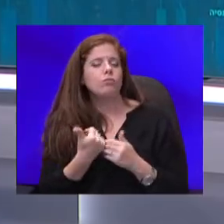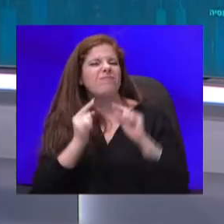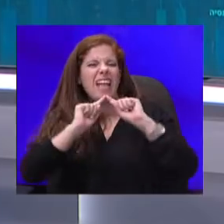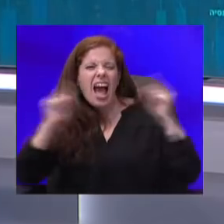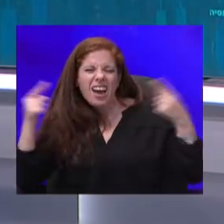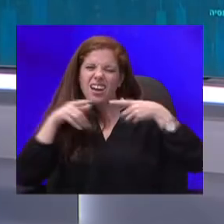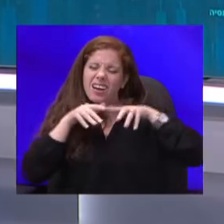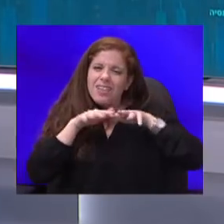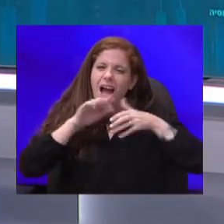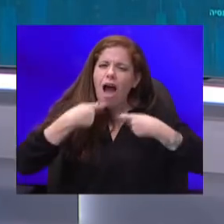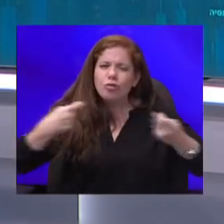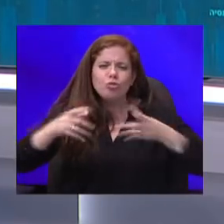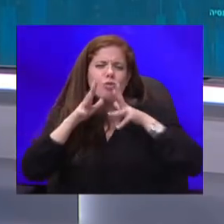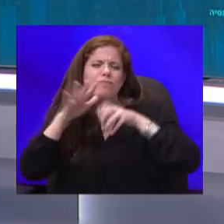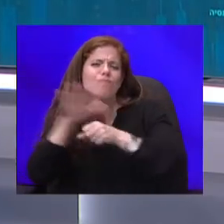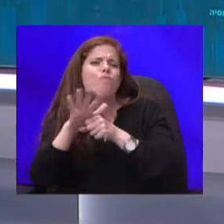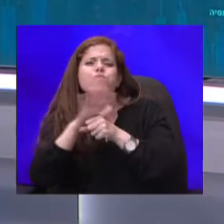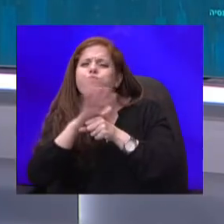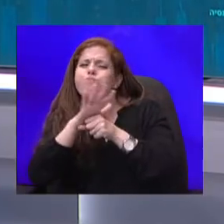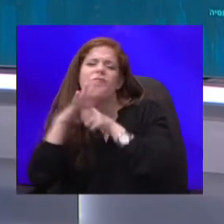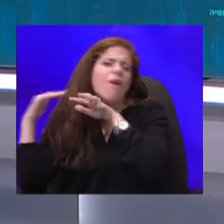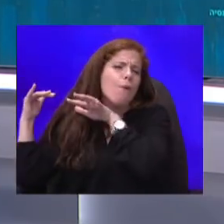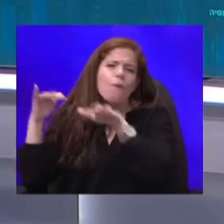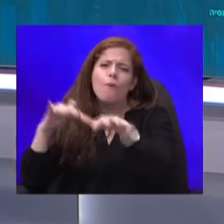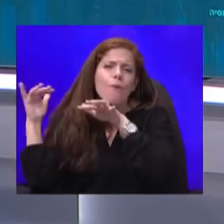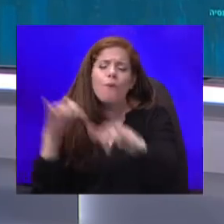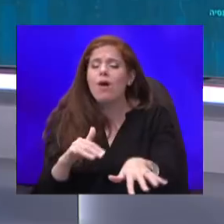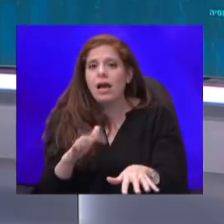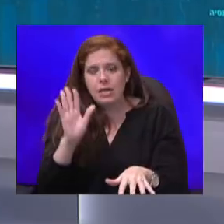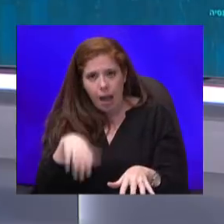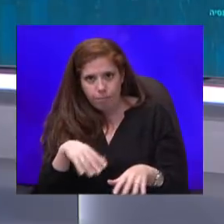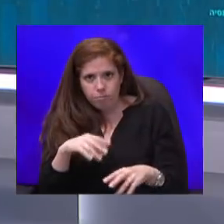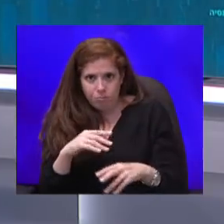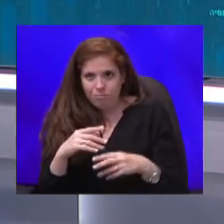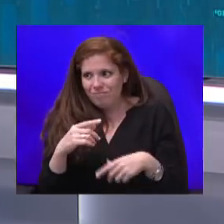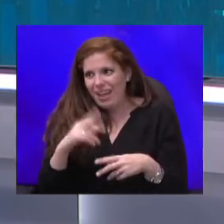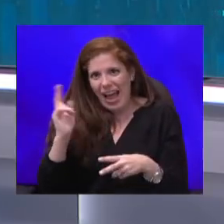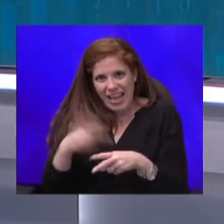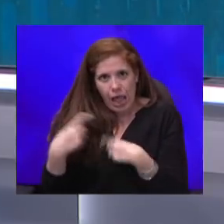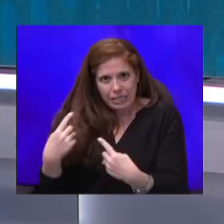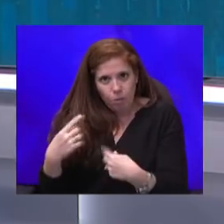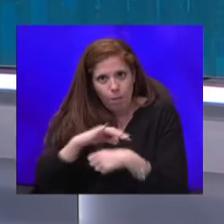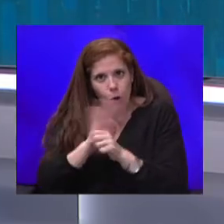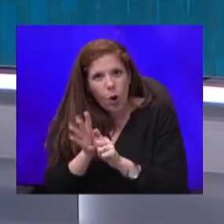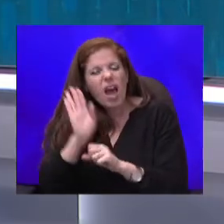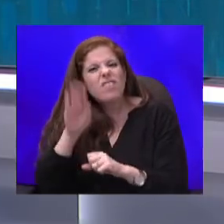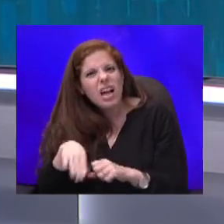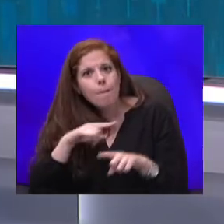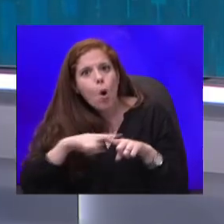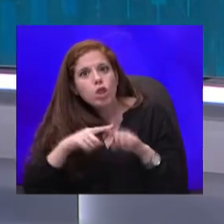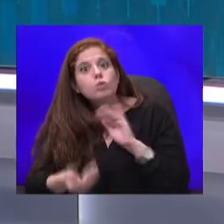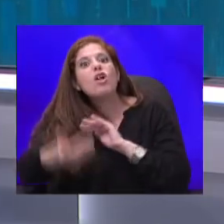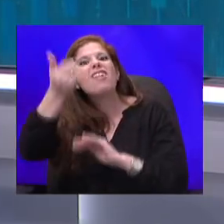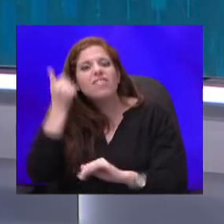מפוסץ, גם ביחס לעצמו בימי קורונה בחודשים האחרונים, אבל גם ביחס לעצמו בחודשים שלפני הקורונה. הוא היה